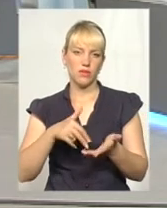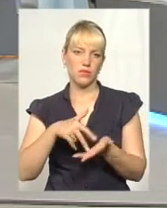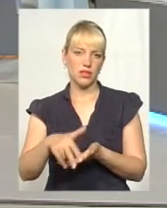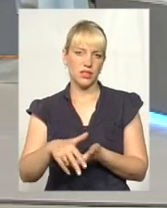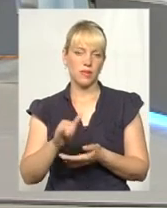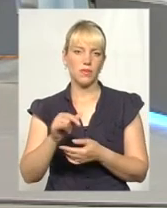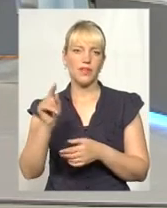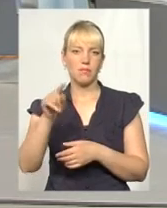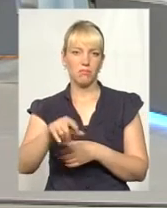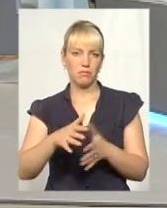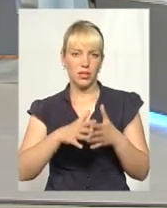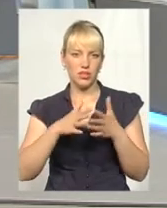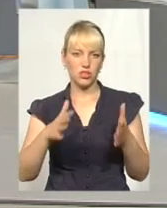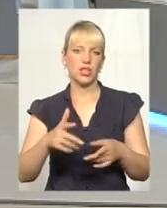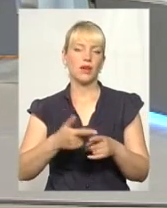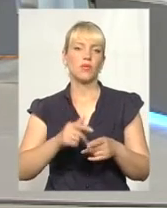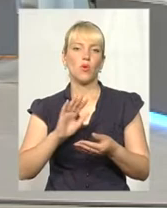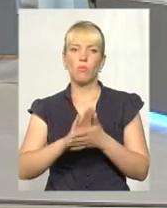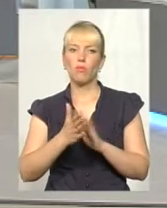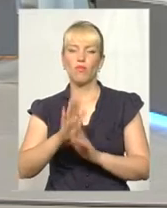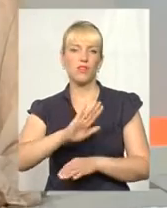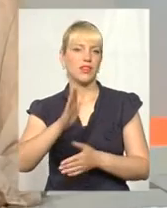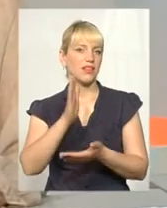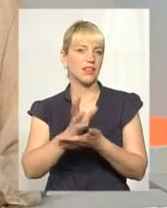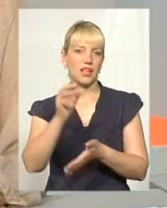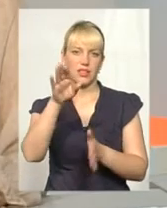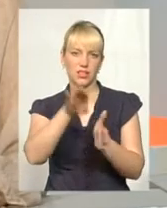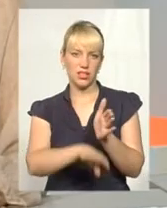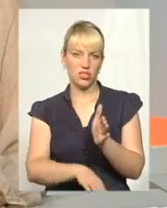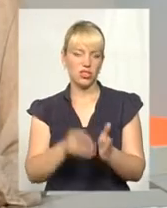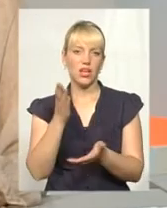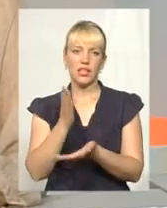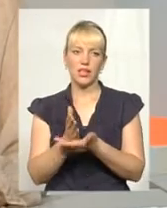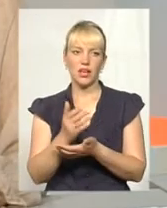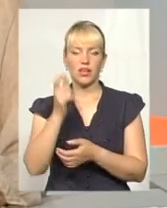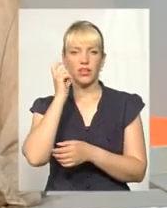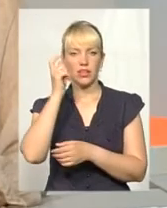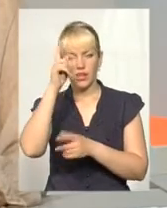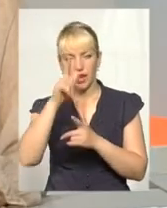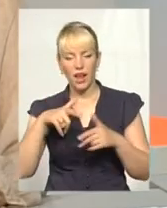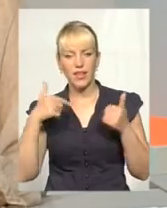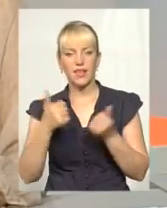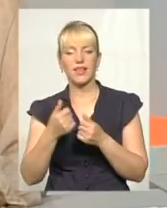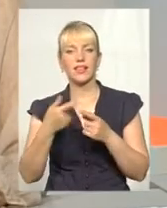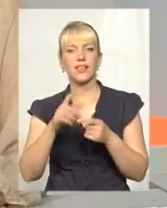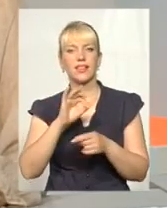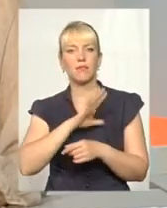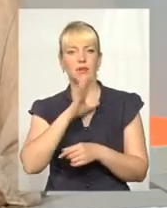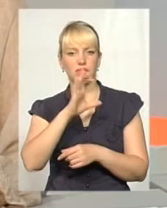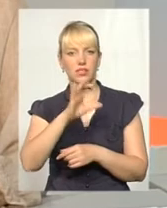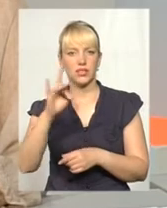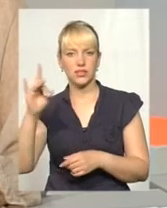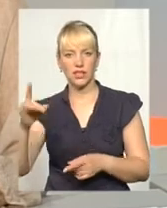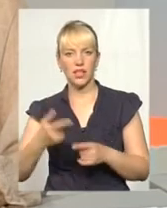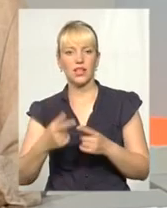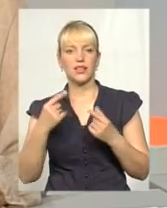Тим більше, що умови не є найгірші в Україні. Ми маємо країни, де ситуація колишнього радянського табору, де ситуація